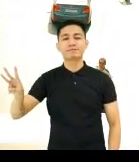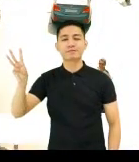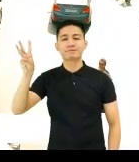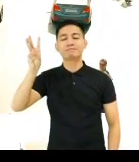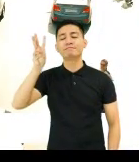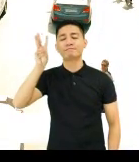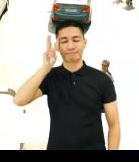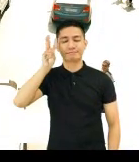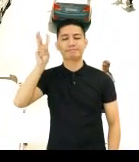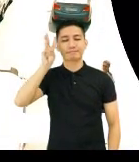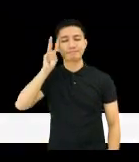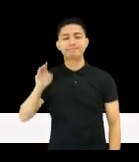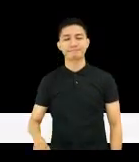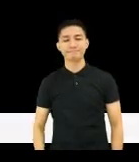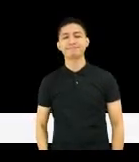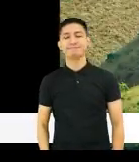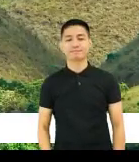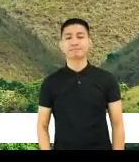kamalaya!